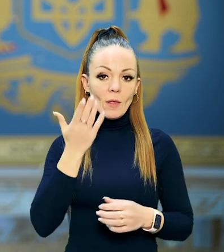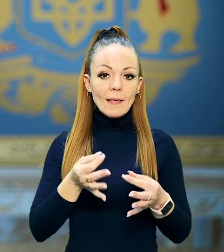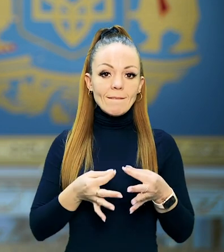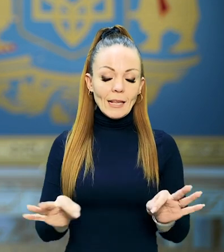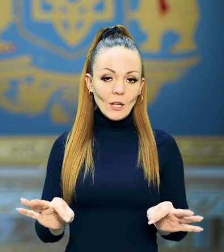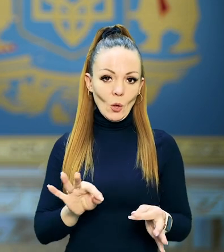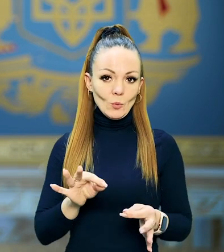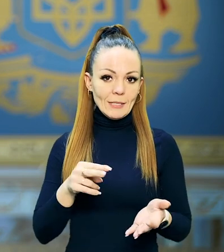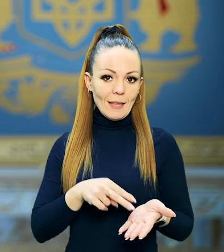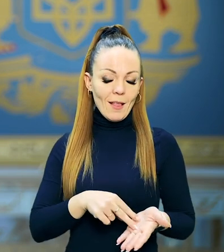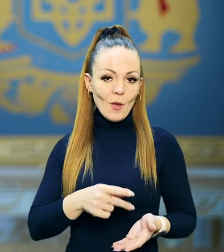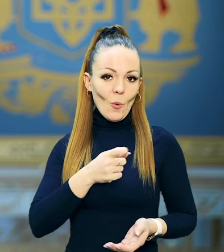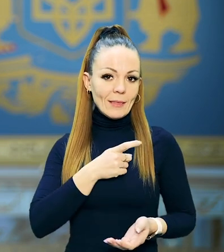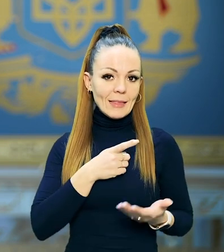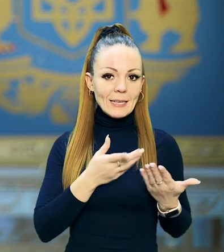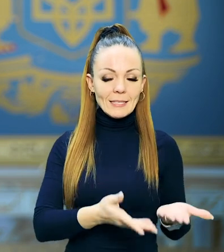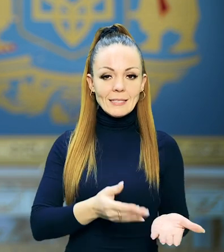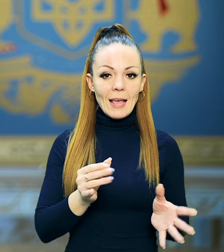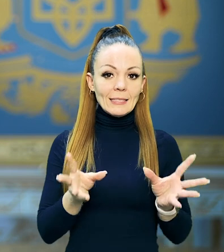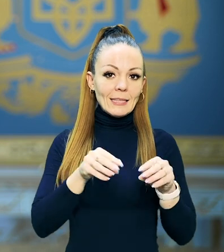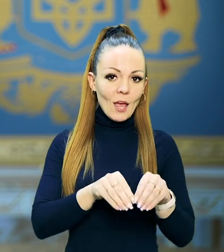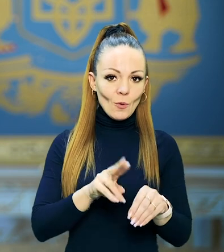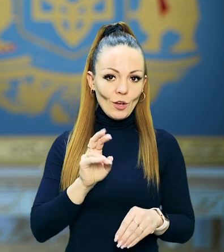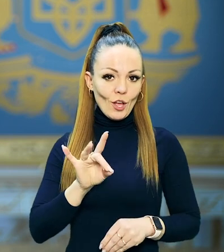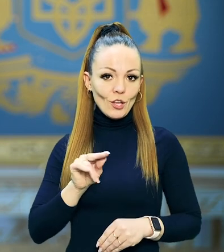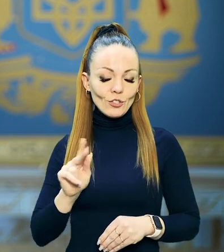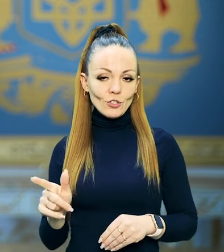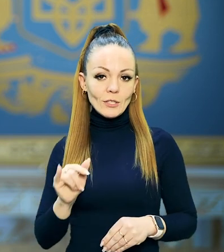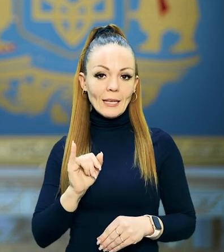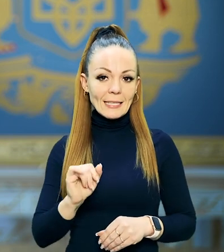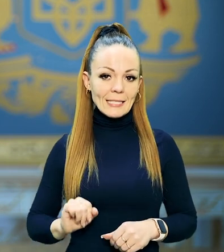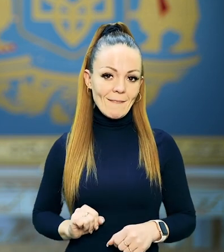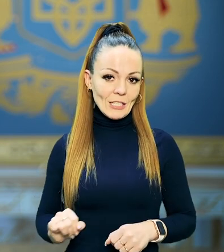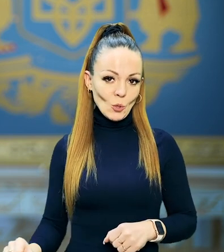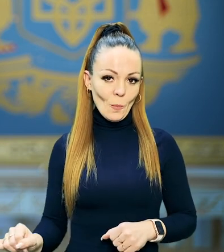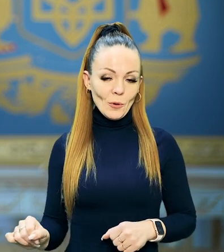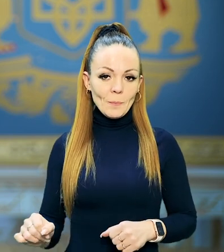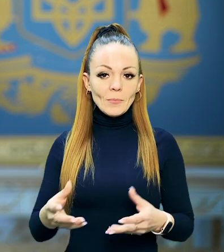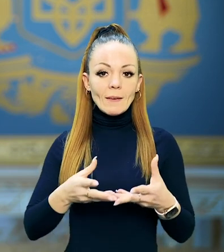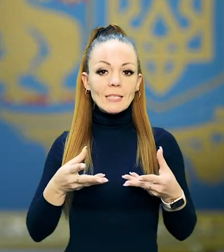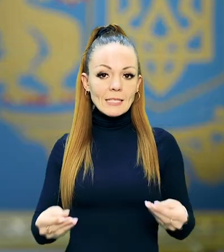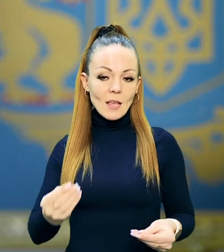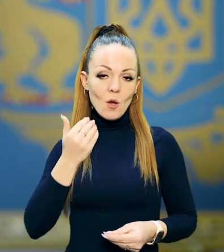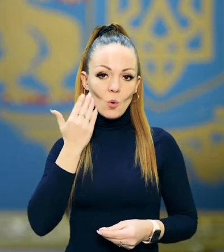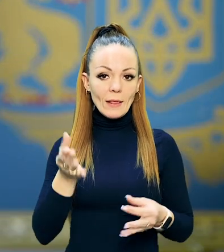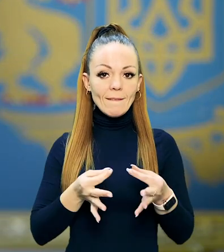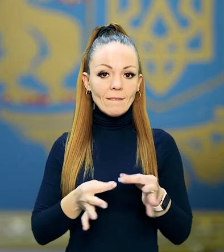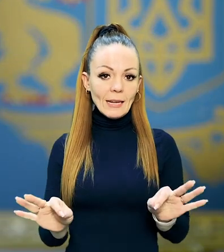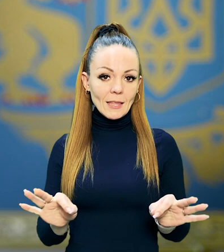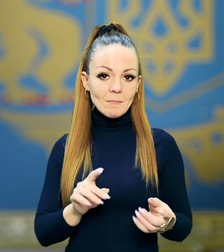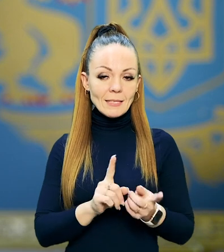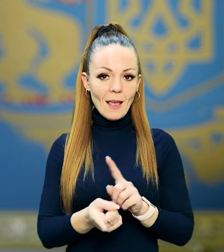Коли вільною стала Одеса, а з нею Керчі і Севастополь. Весна, коли